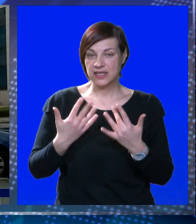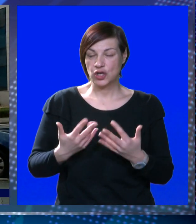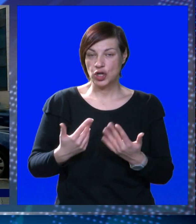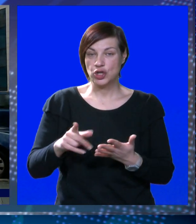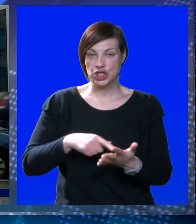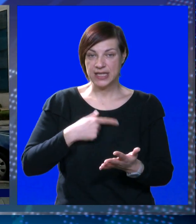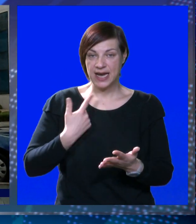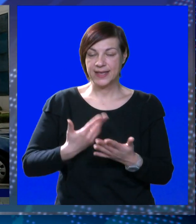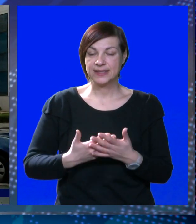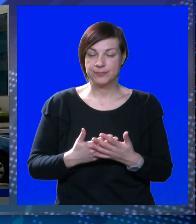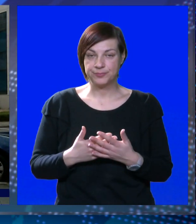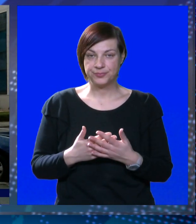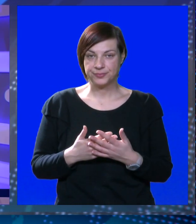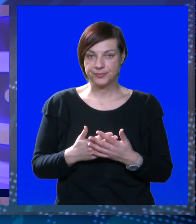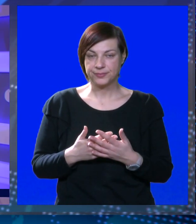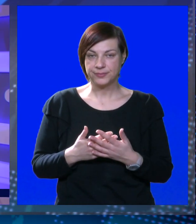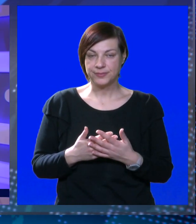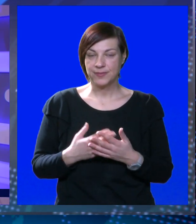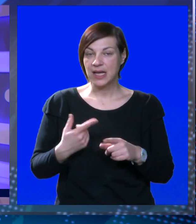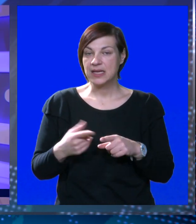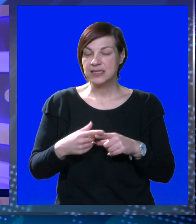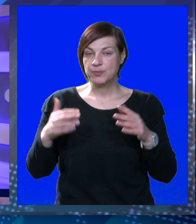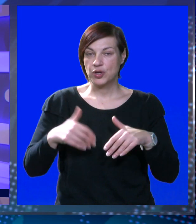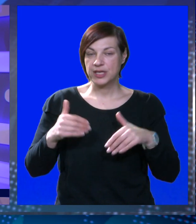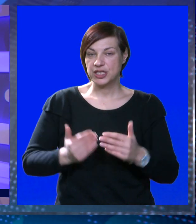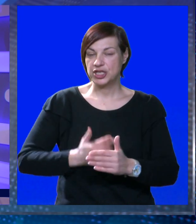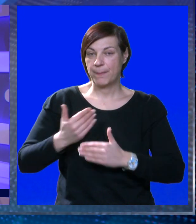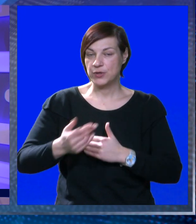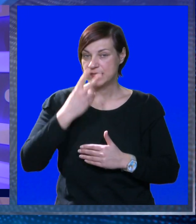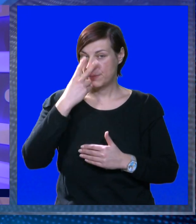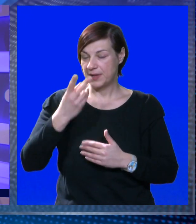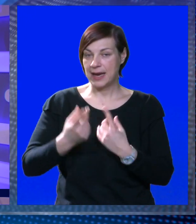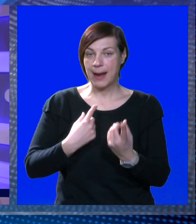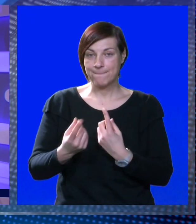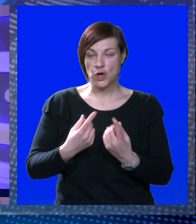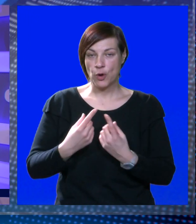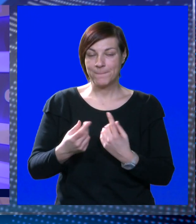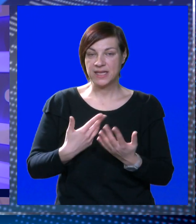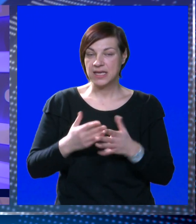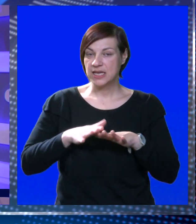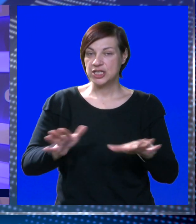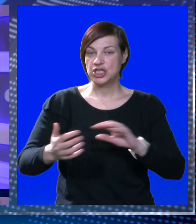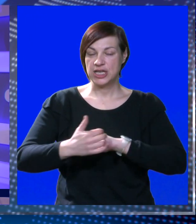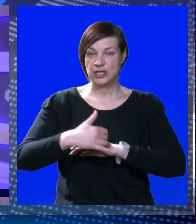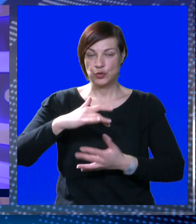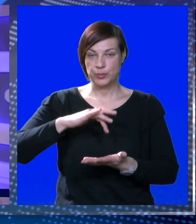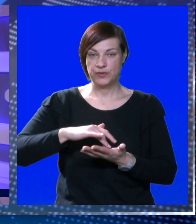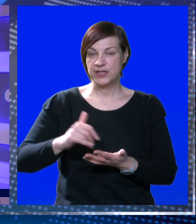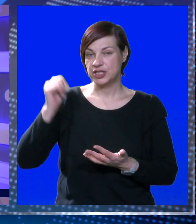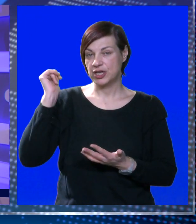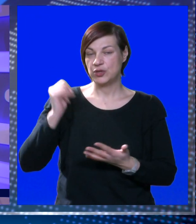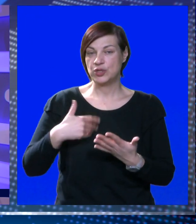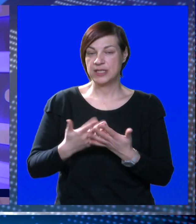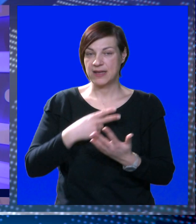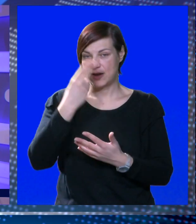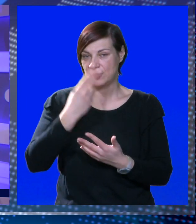koliko će što trajati. A zbog kiše posljedice su bile vidljive i na prometnicama. Šire Dubrovačko područje